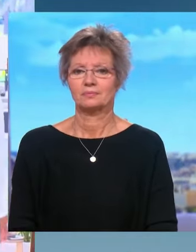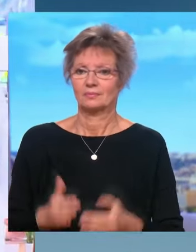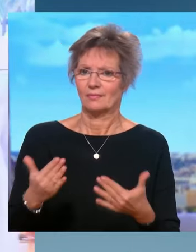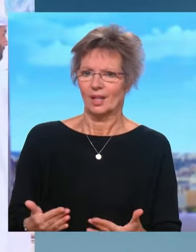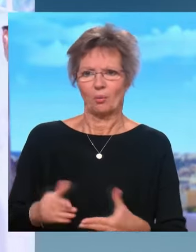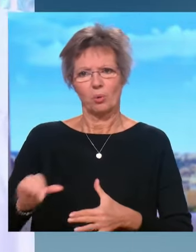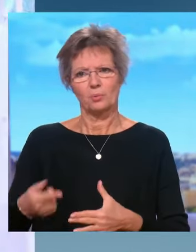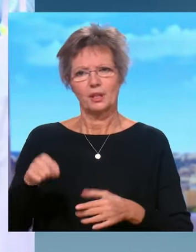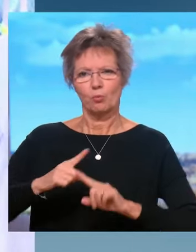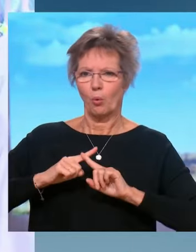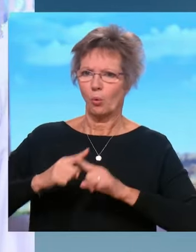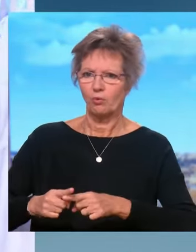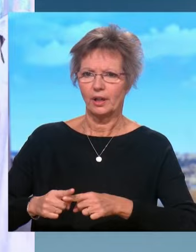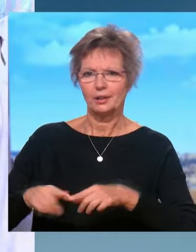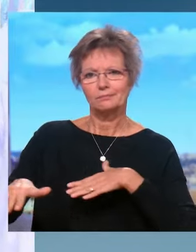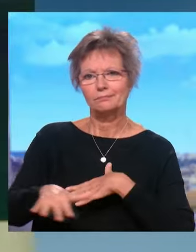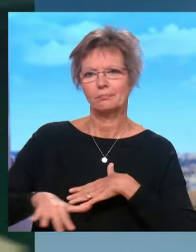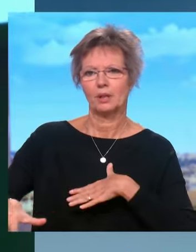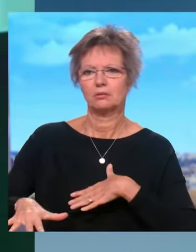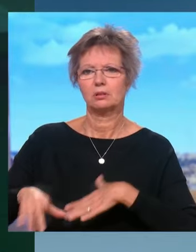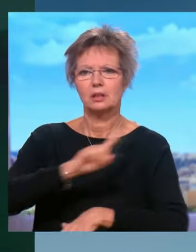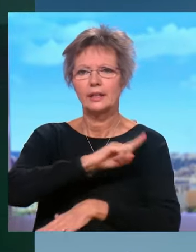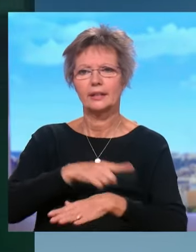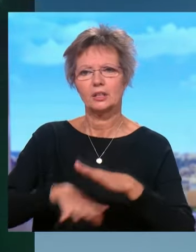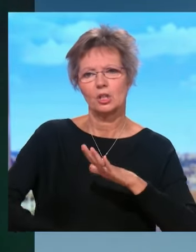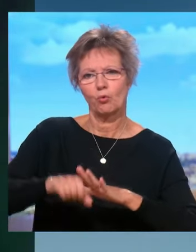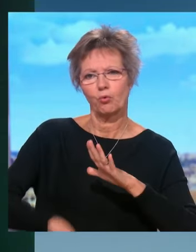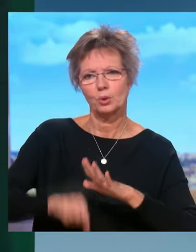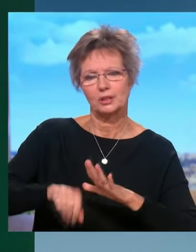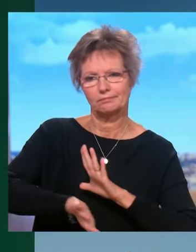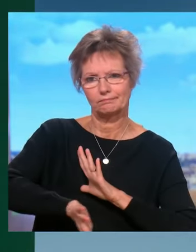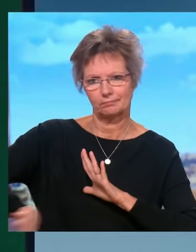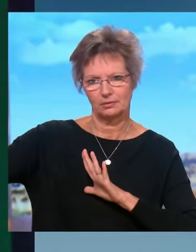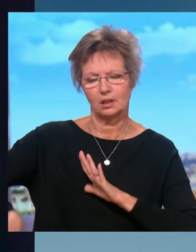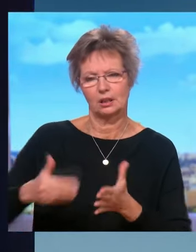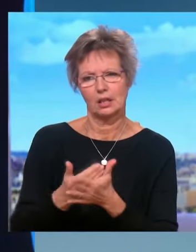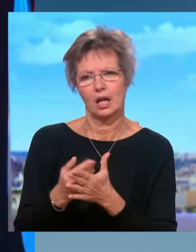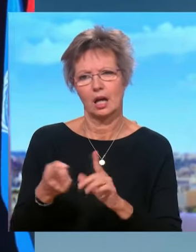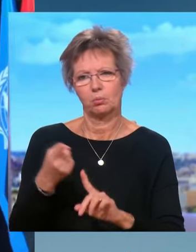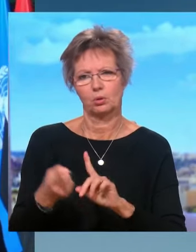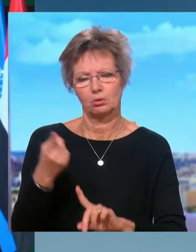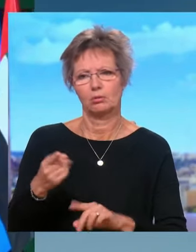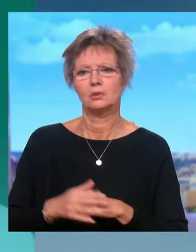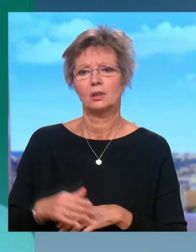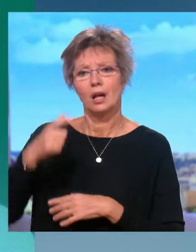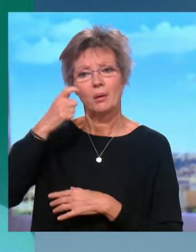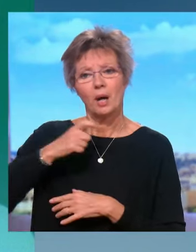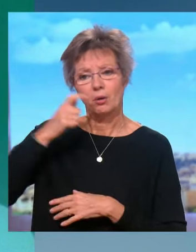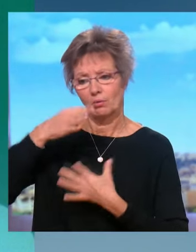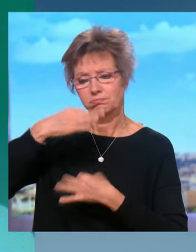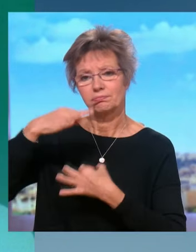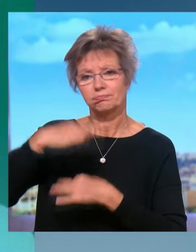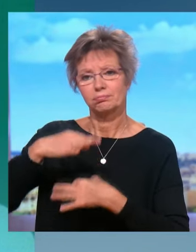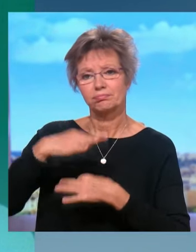'abord,'est convaincre toutes ces personnes que les énergies fossiles doivent être désormais derrière nous. Et donc, il y a eu un discours du président de République sur la sortie